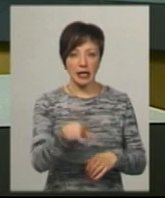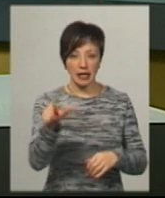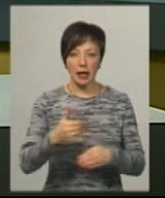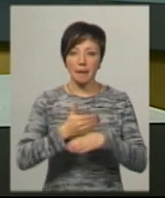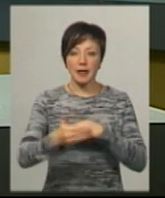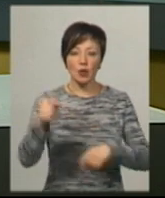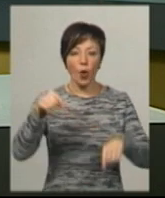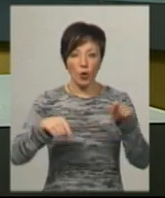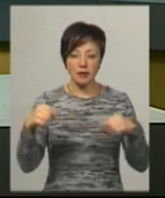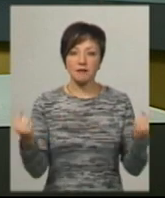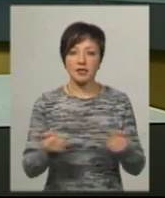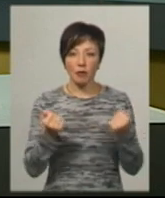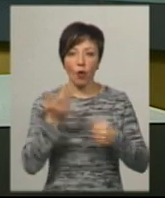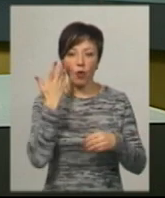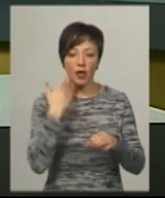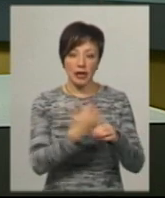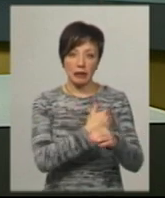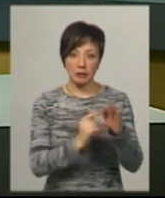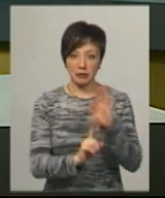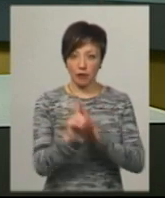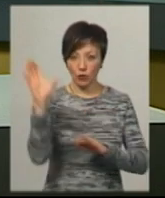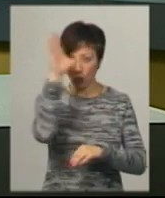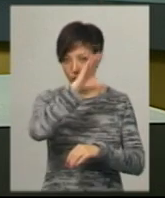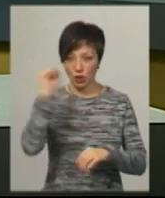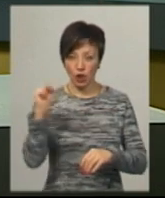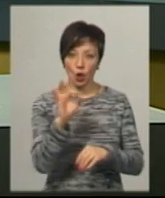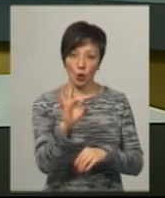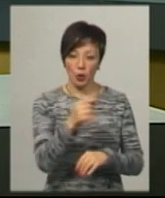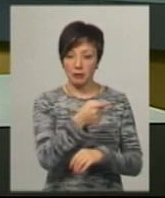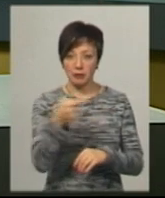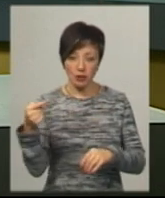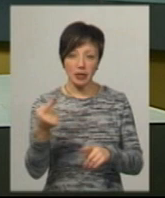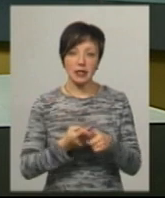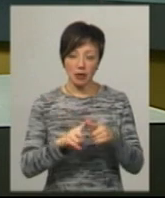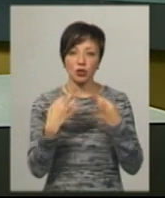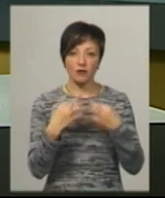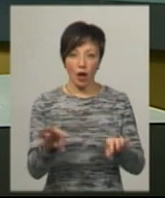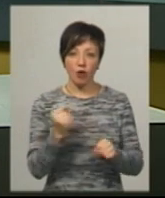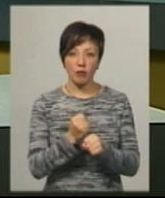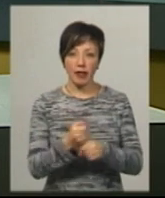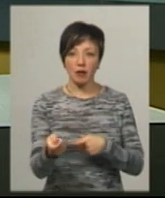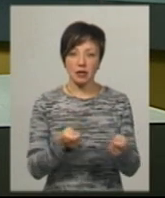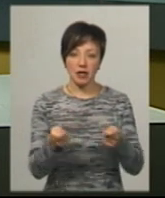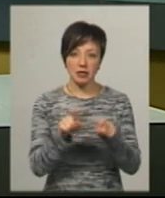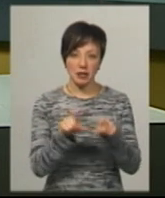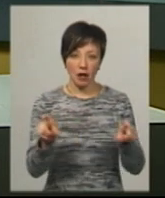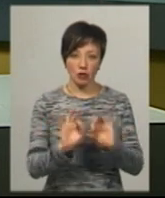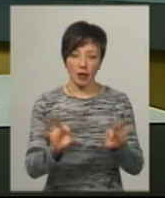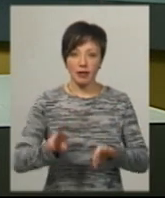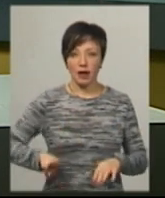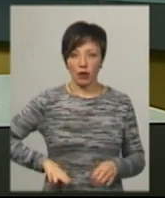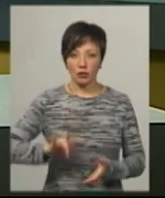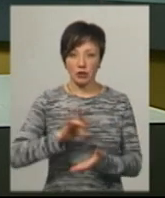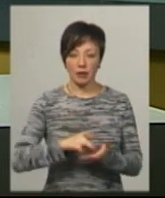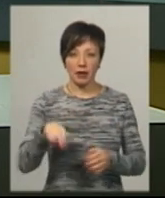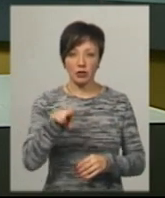Пізній осені та взимку, коли стопчик термометру вночі опускається до нуля та нижче, це дозволяє робити адміністрація закладу, розповідає директор